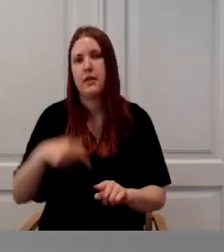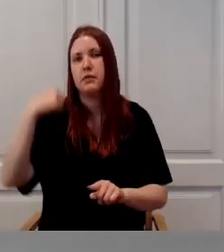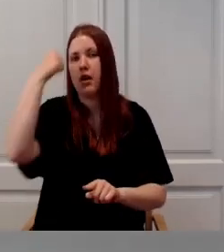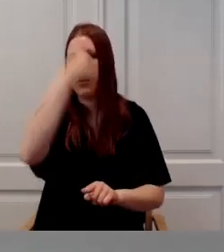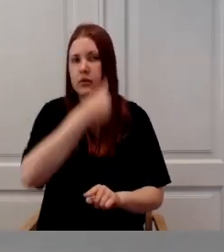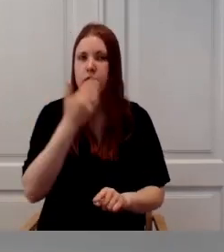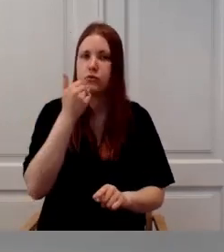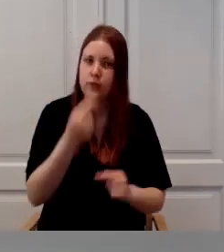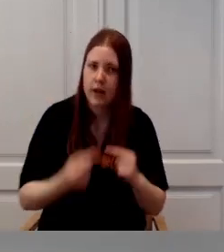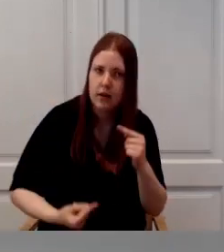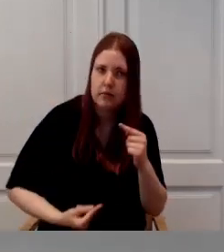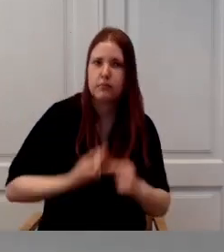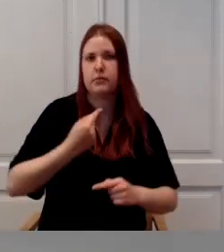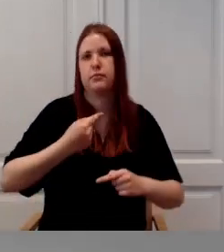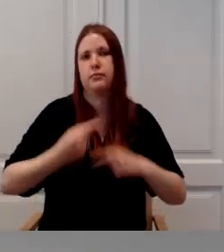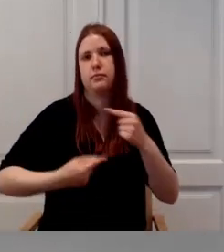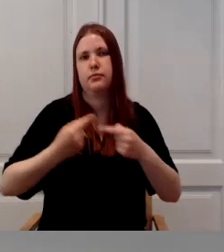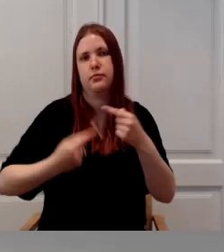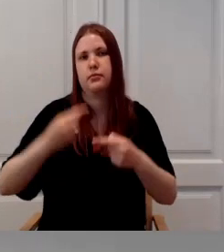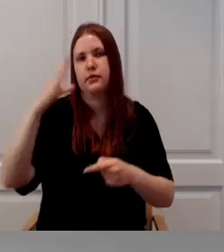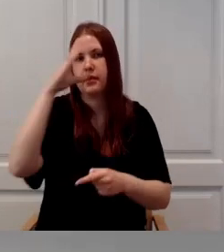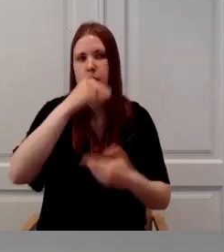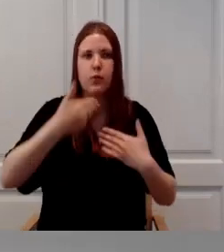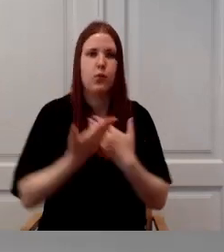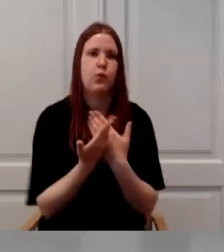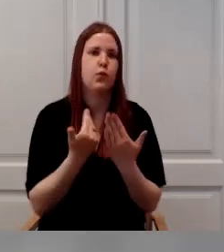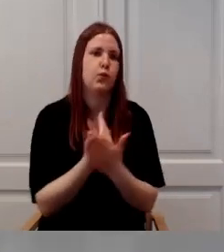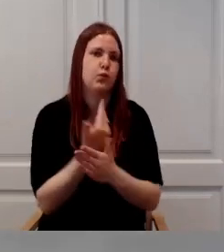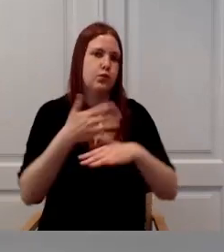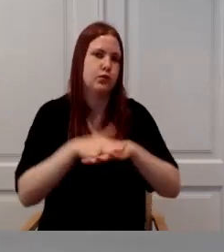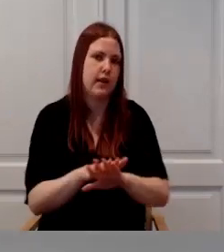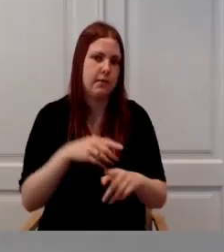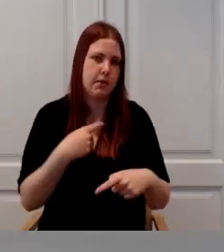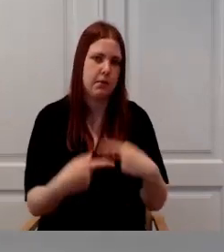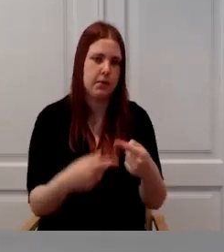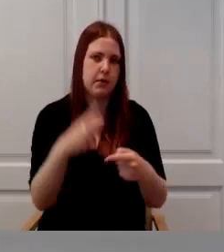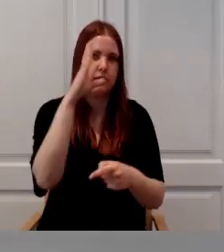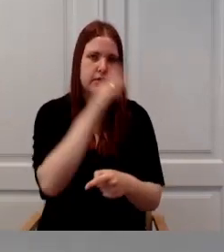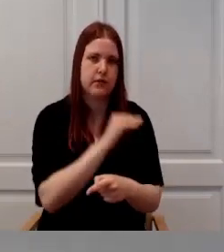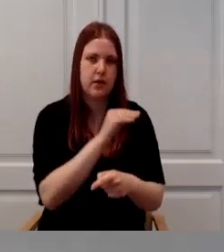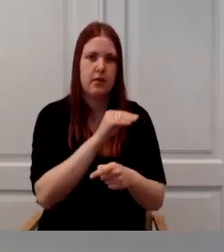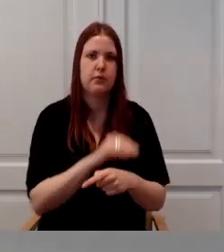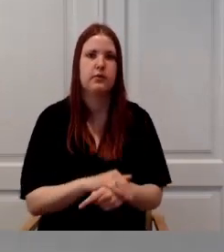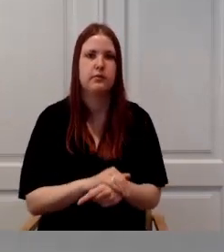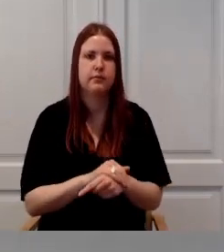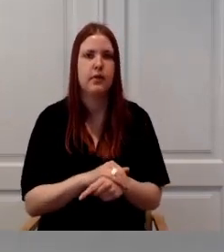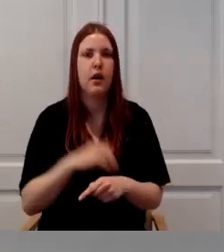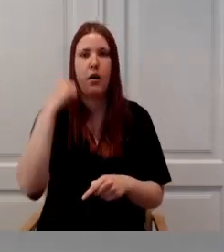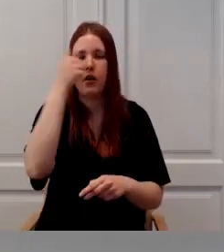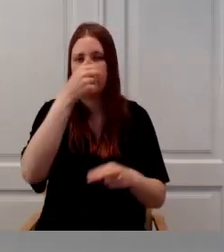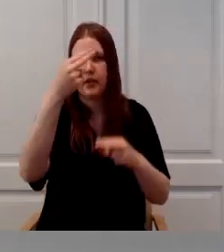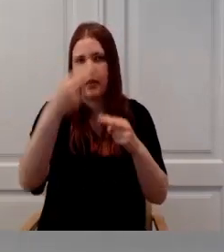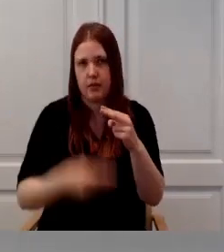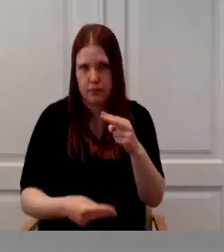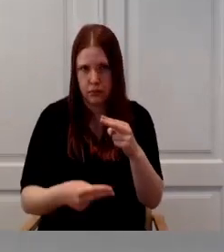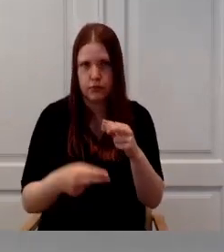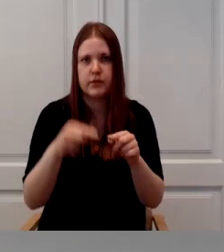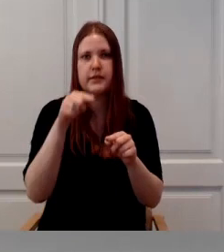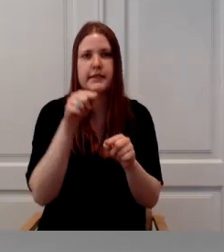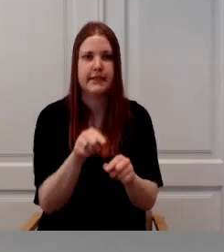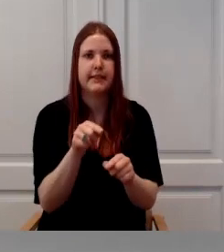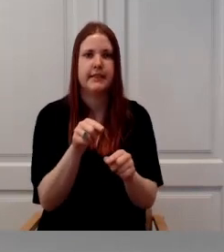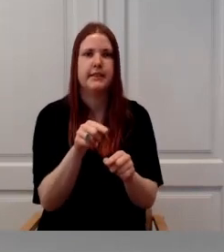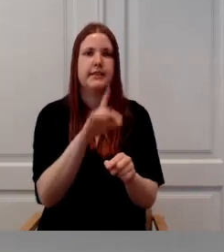suvest, et sellisegi juhul on meil siis valmidus, mille aasta lõpuks hinnata